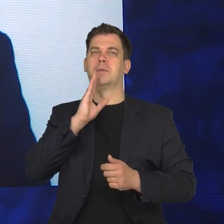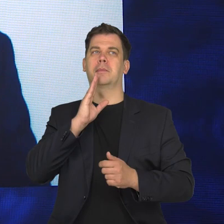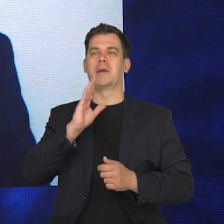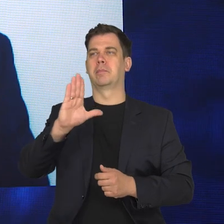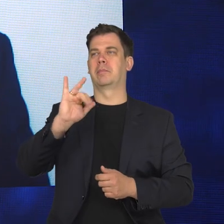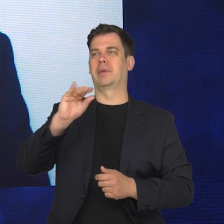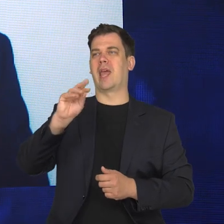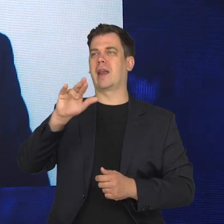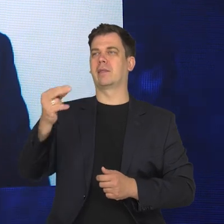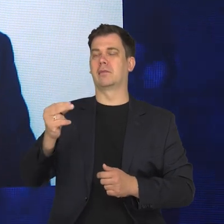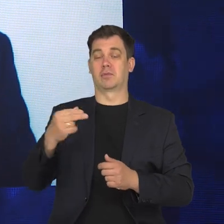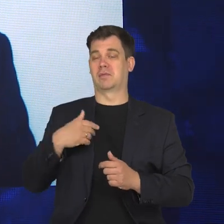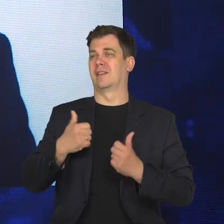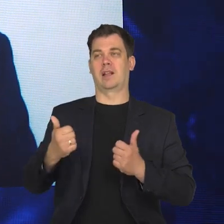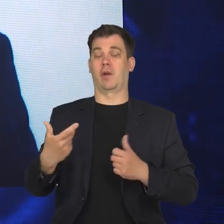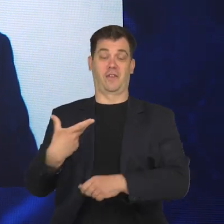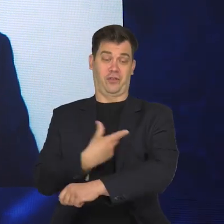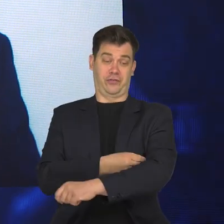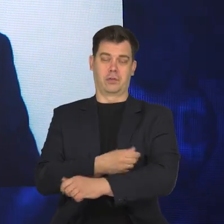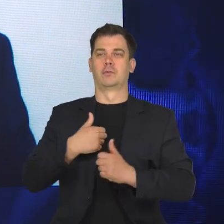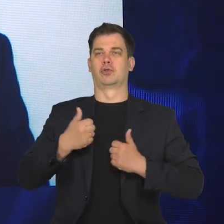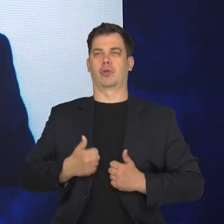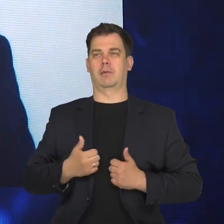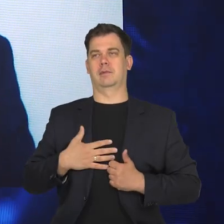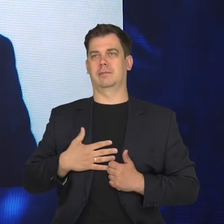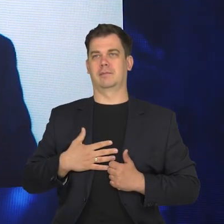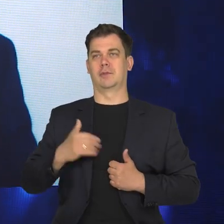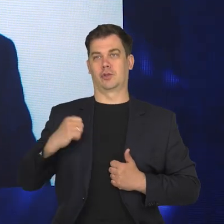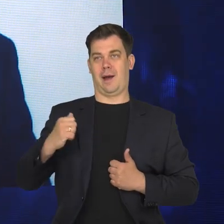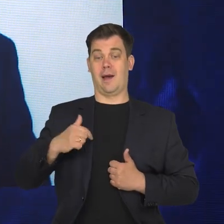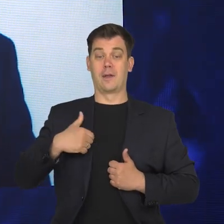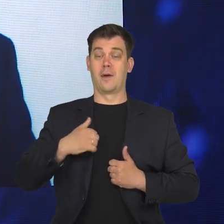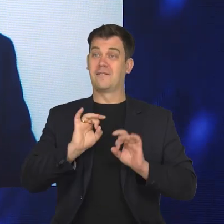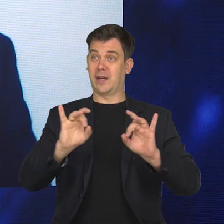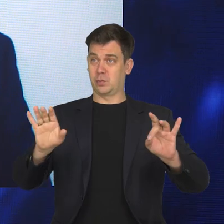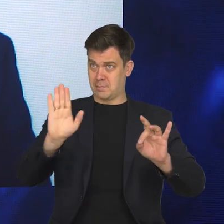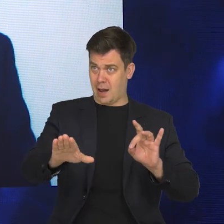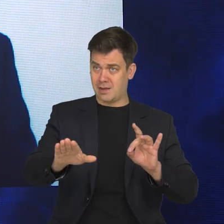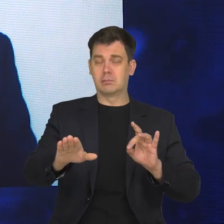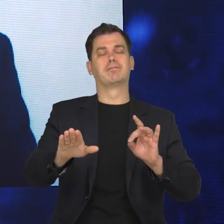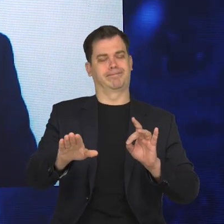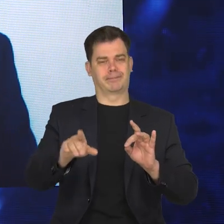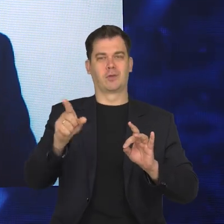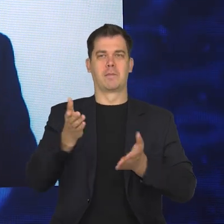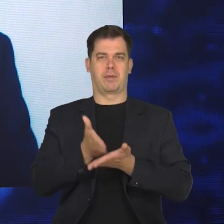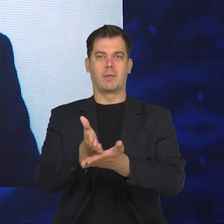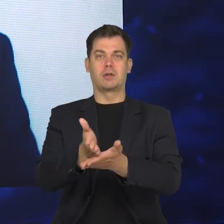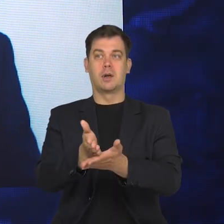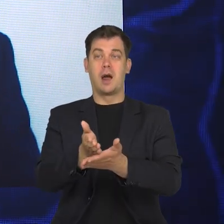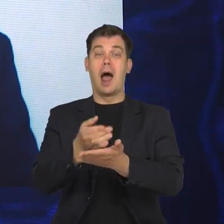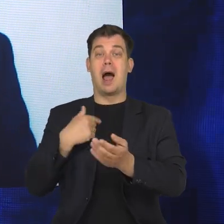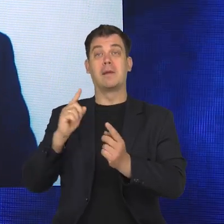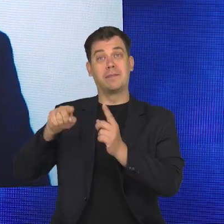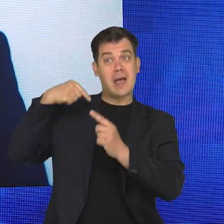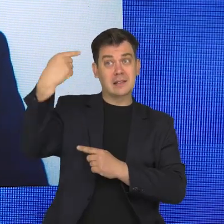biernie. To znaczy ona ci pomoże pokonać wirusa, który teraz jest w twoim ciele, ale twój organizm nie